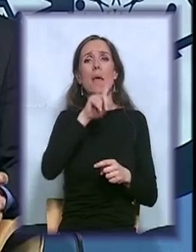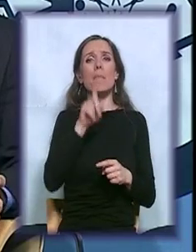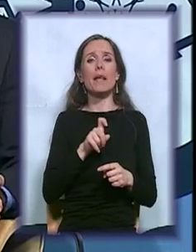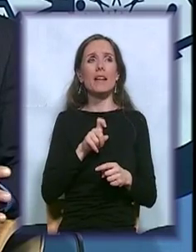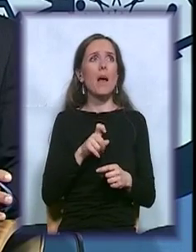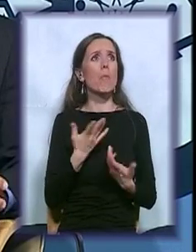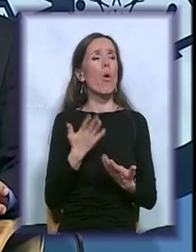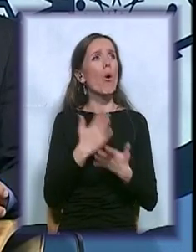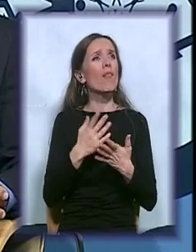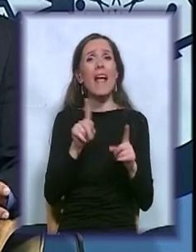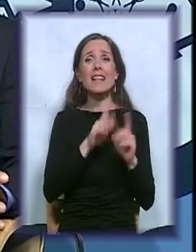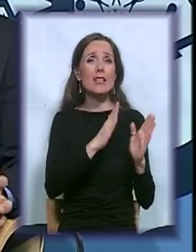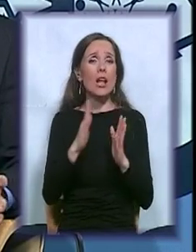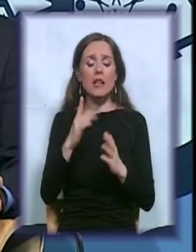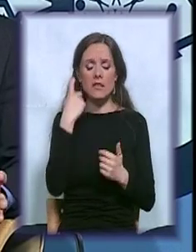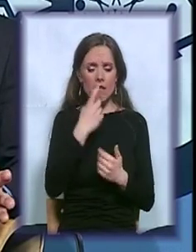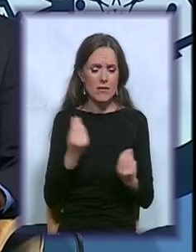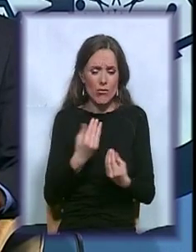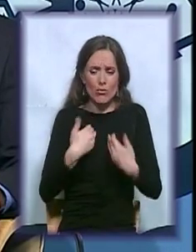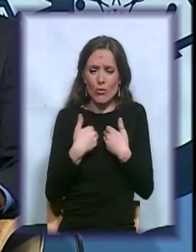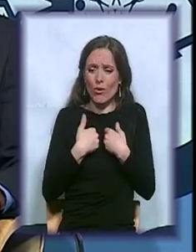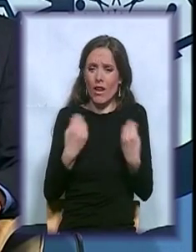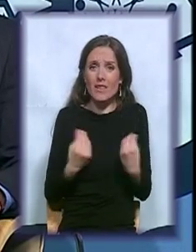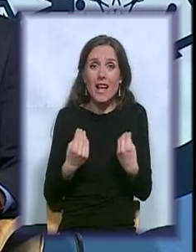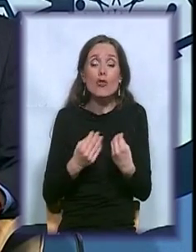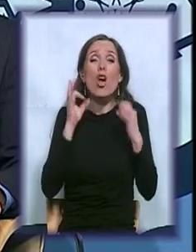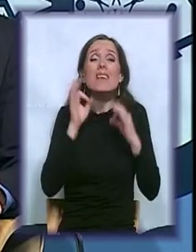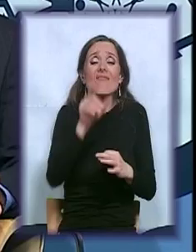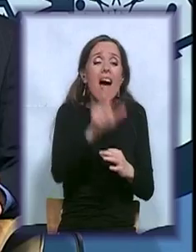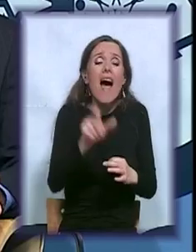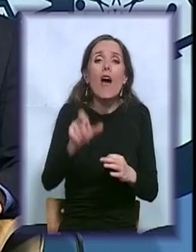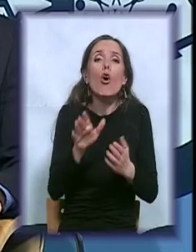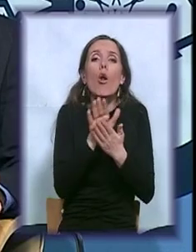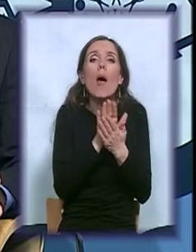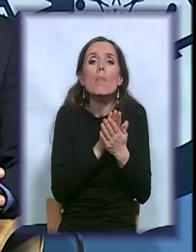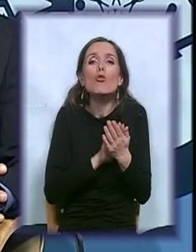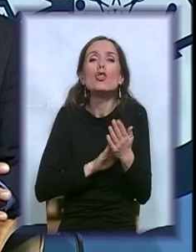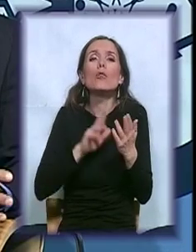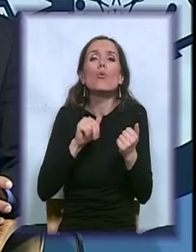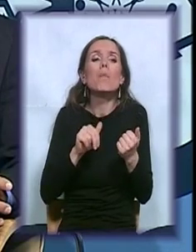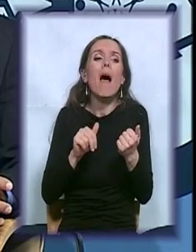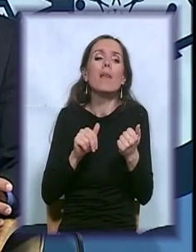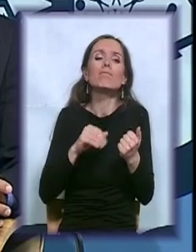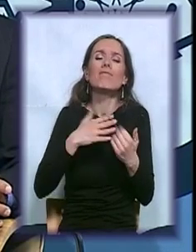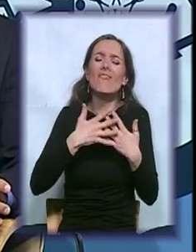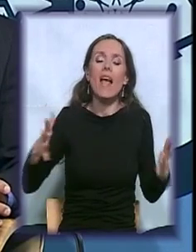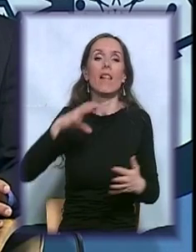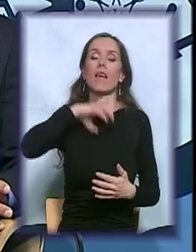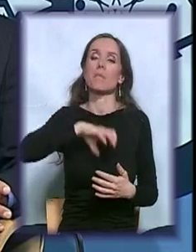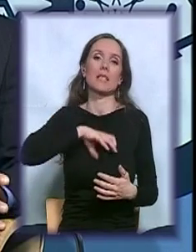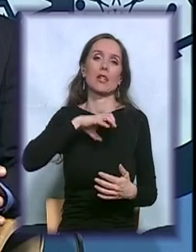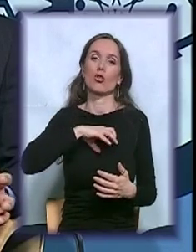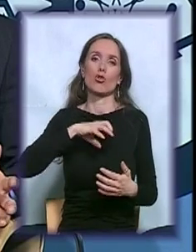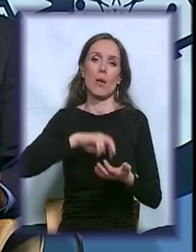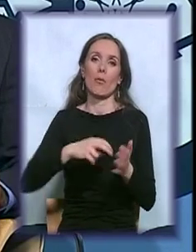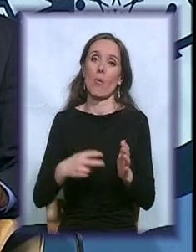Zašto se to baš meni desilo? I svaki odmah na startu prolazi određene psihičke velike probleme.